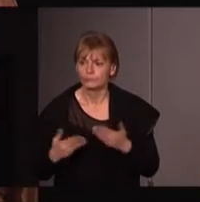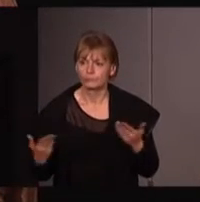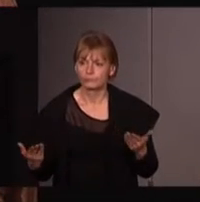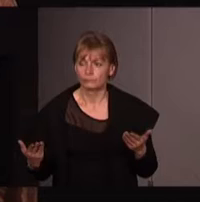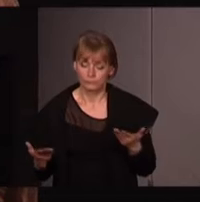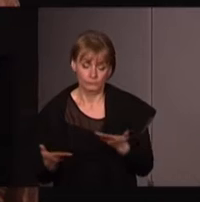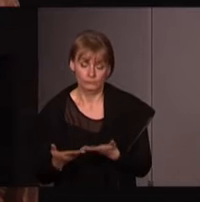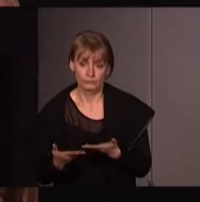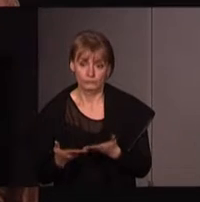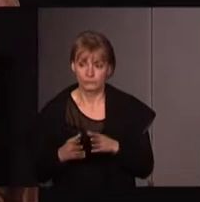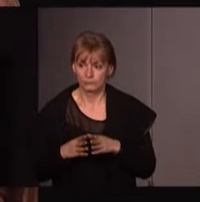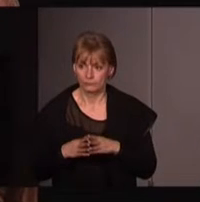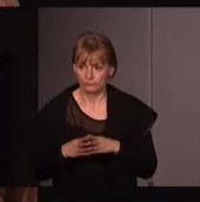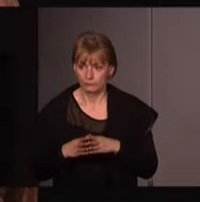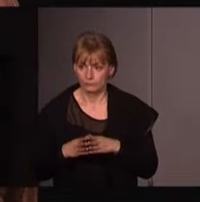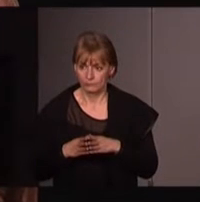à ce titre,